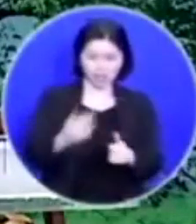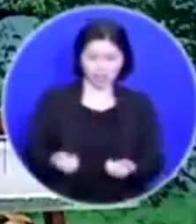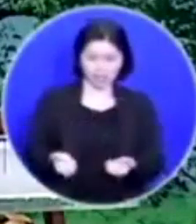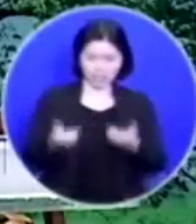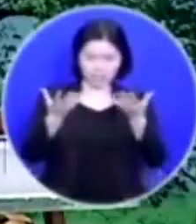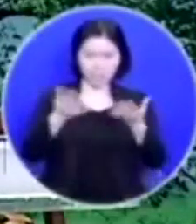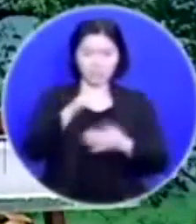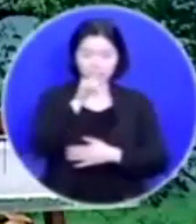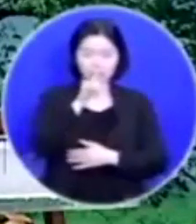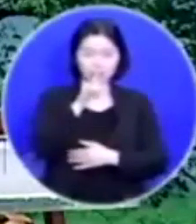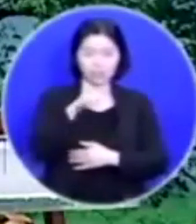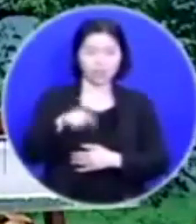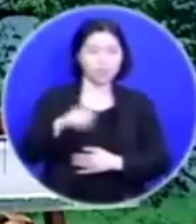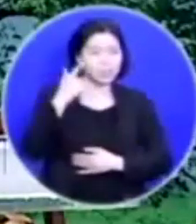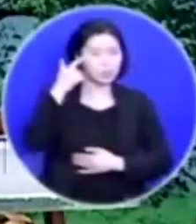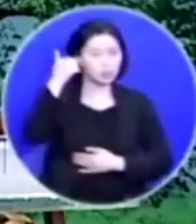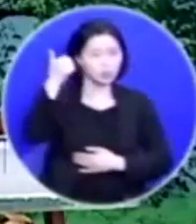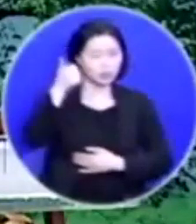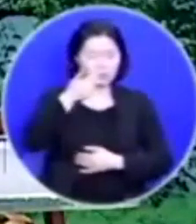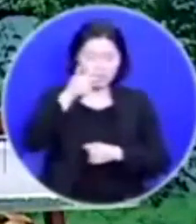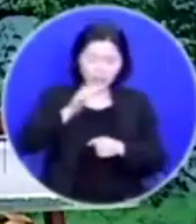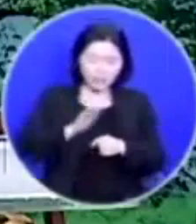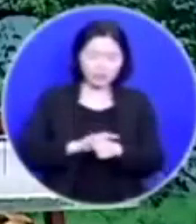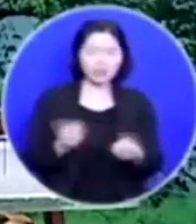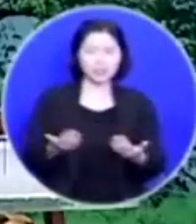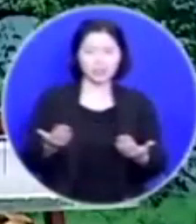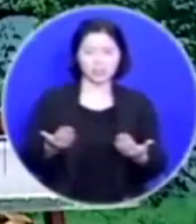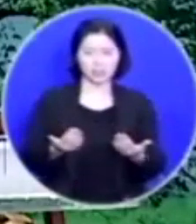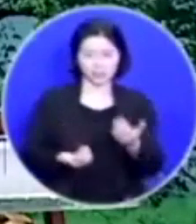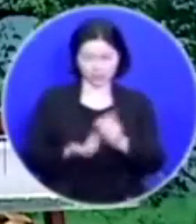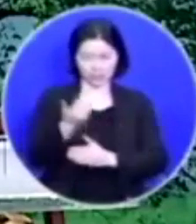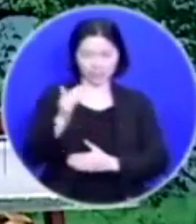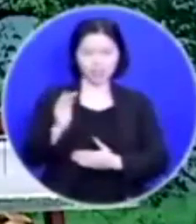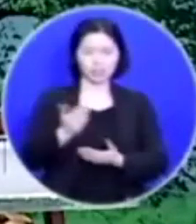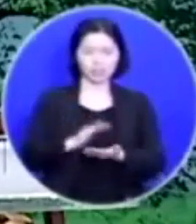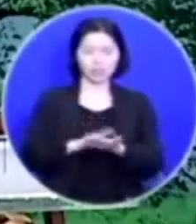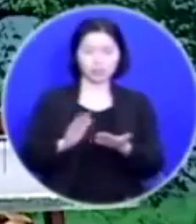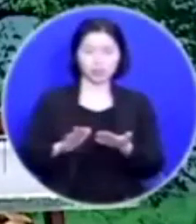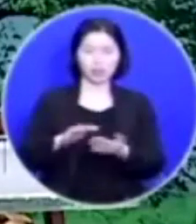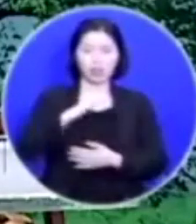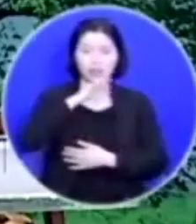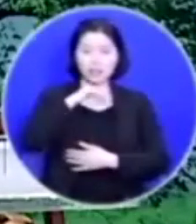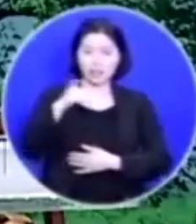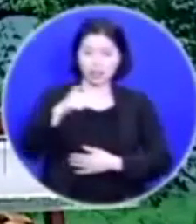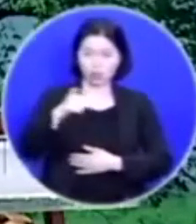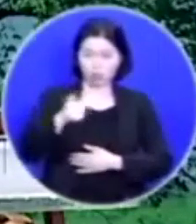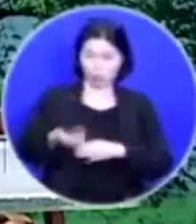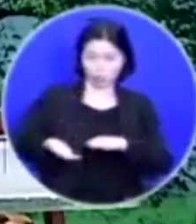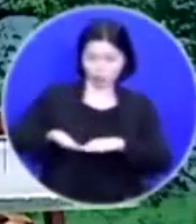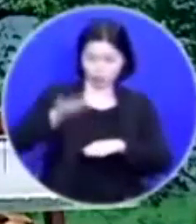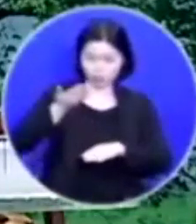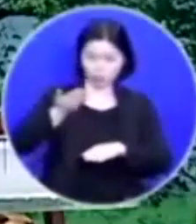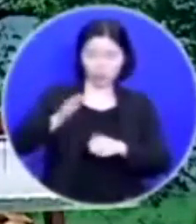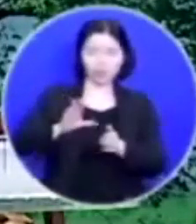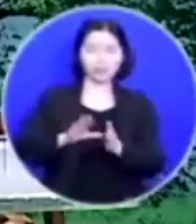이 목사님에게 기가 막힌 일이 일어났어요 50이 넘어가면서